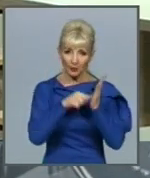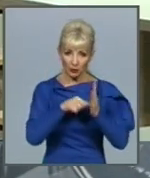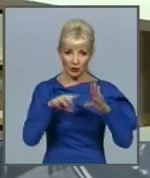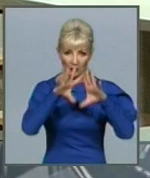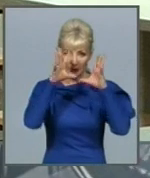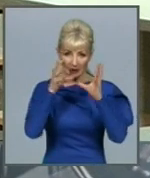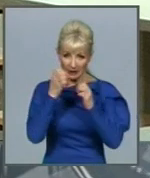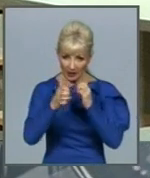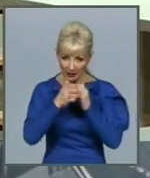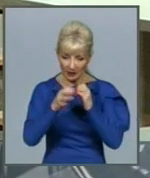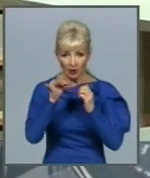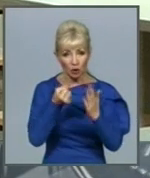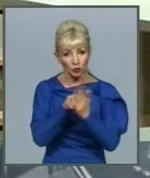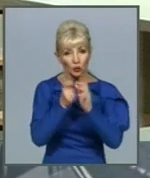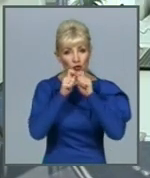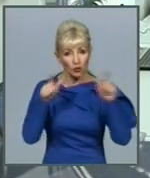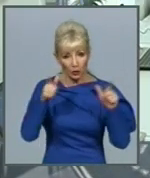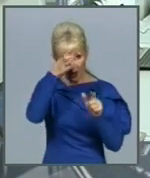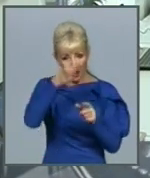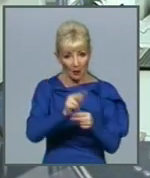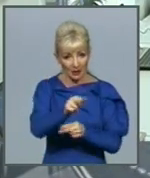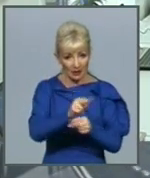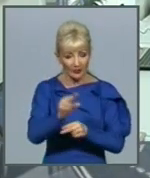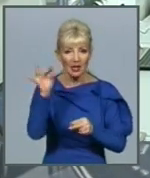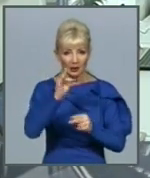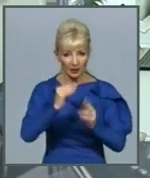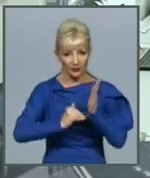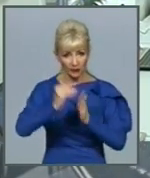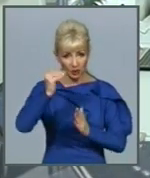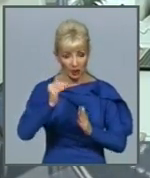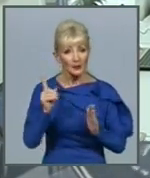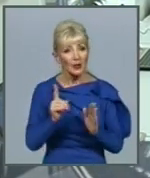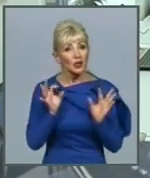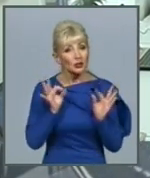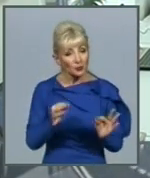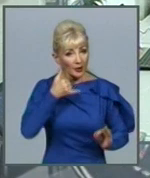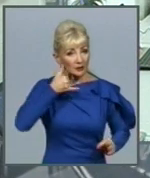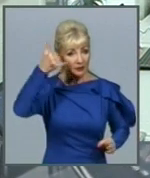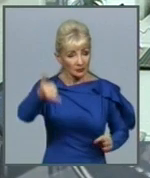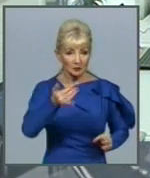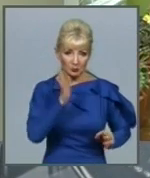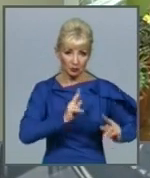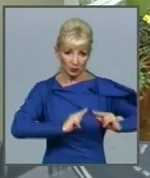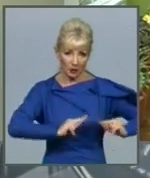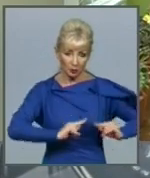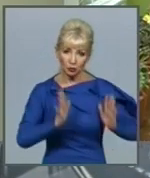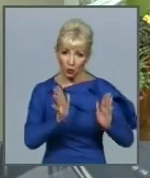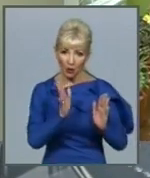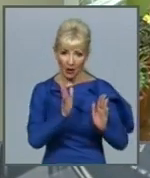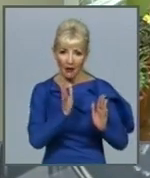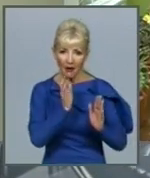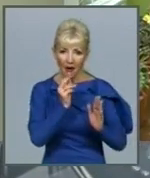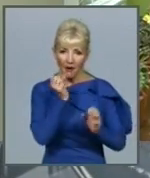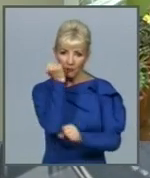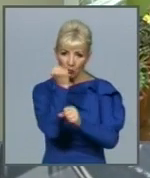дошкільної освіти та окремо вищої. Щоправда, лінії працюватимуть тільки у робочий час, у дні, крім вихідних